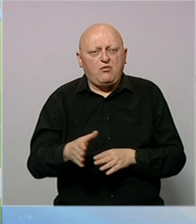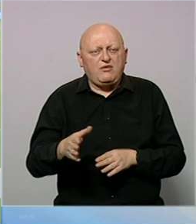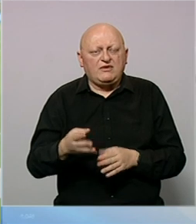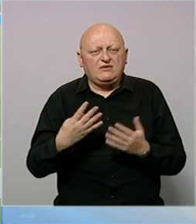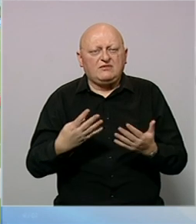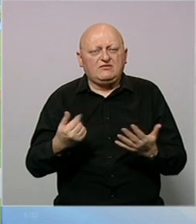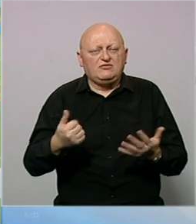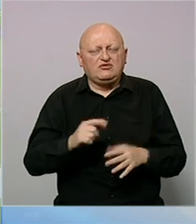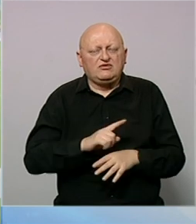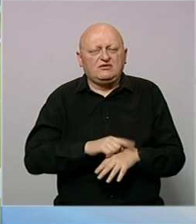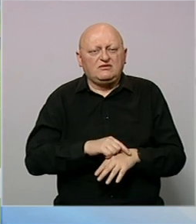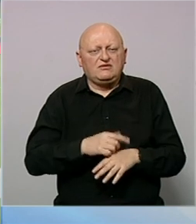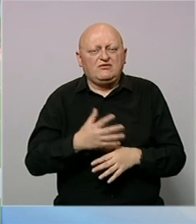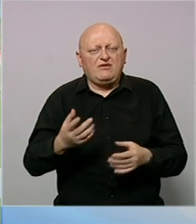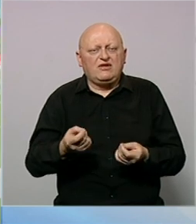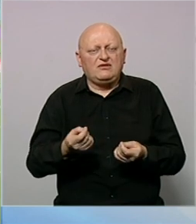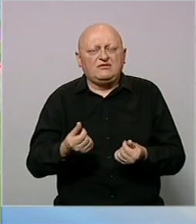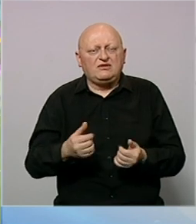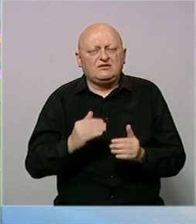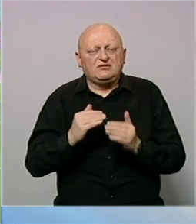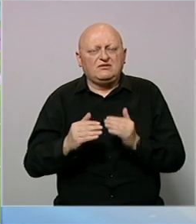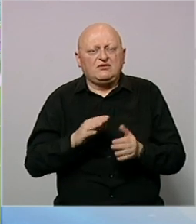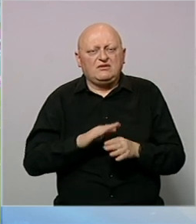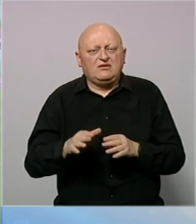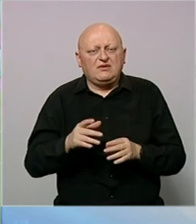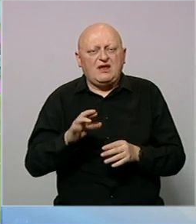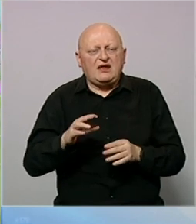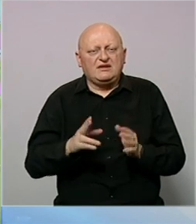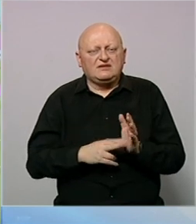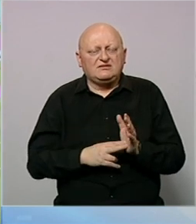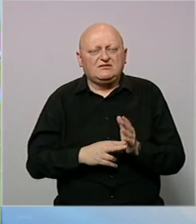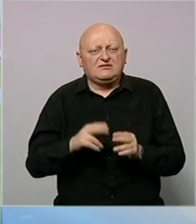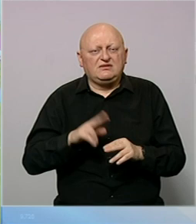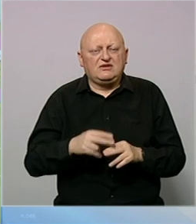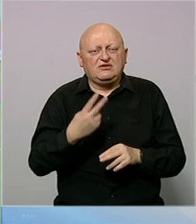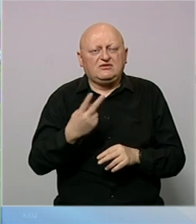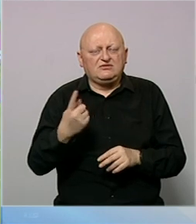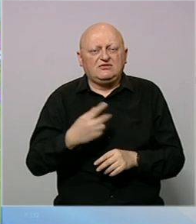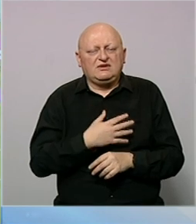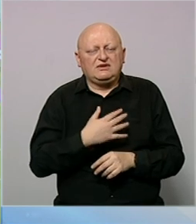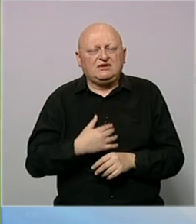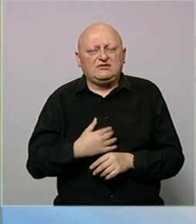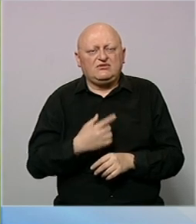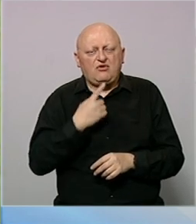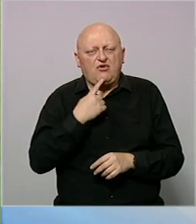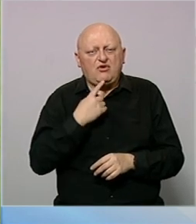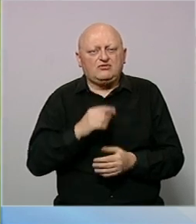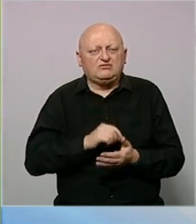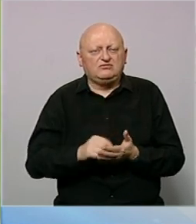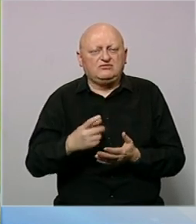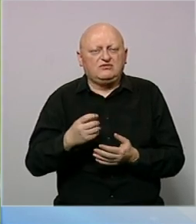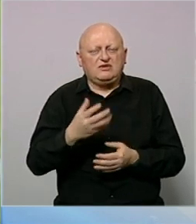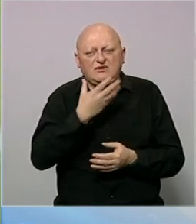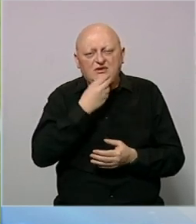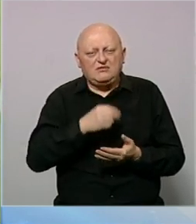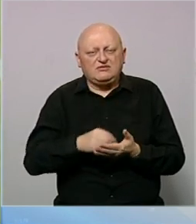bi u 96. minuti veliku priliku za izjednačenje propustio NNesiri. Ostalo je 2-1 za Hrvatsku, koja je tako ispisala još jednu